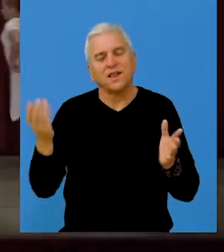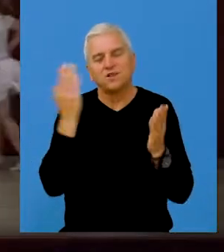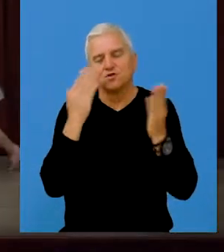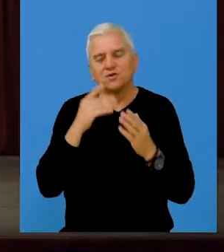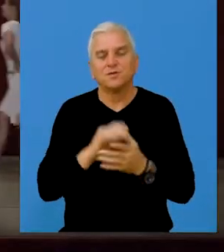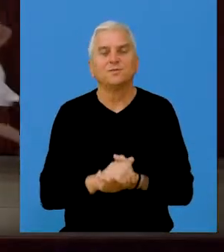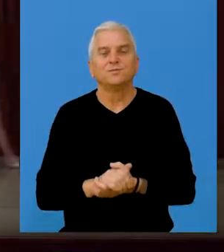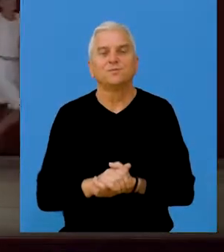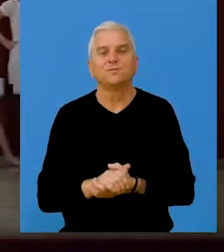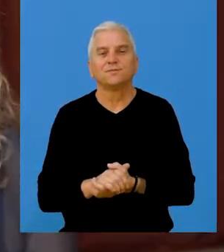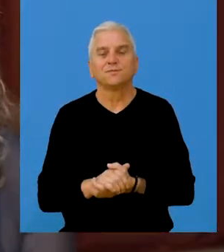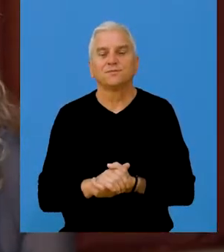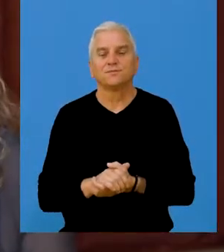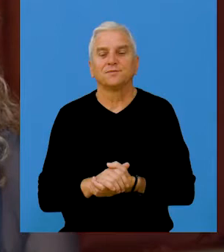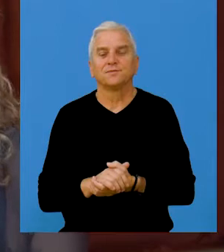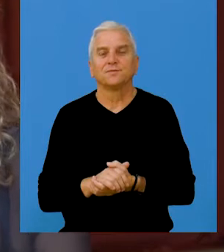grupe zbog daljeg školovanja.